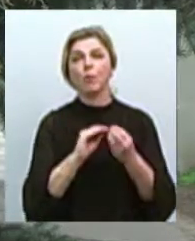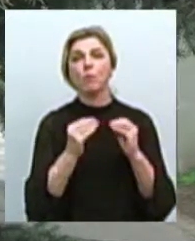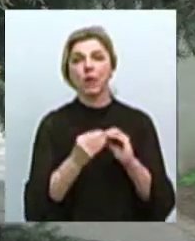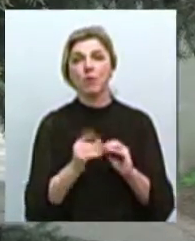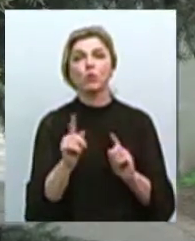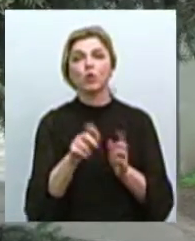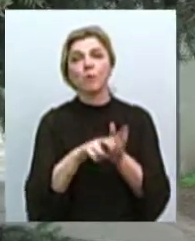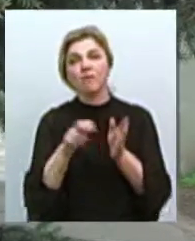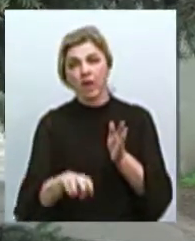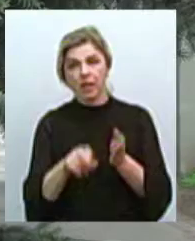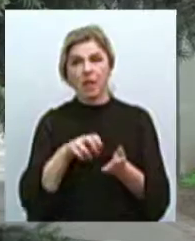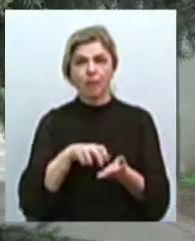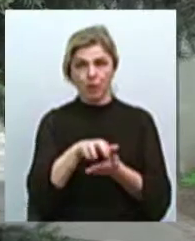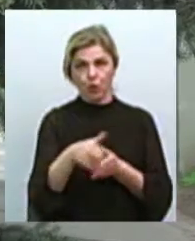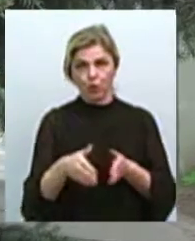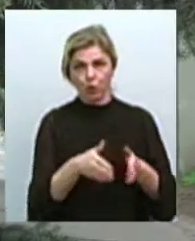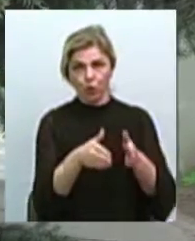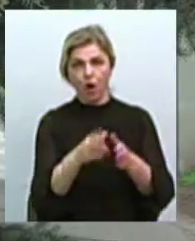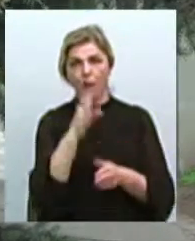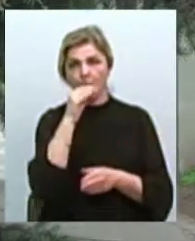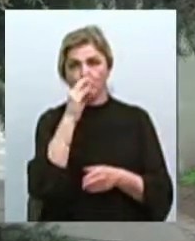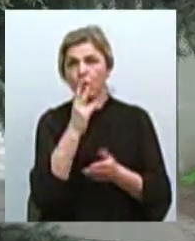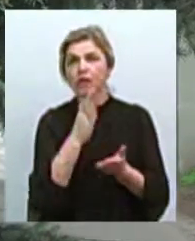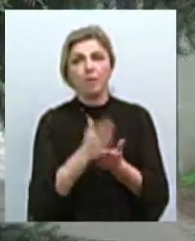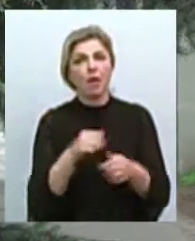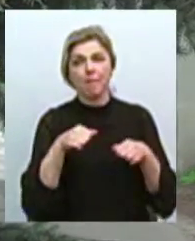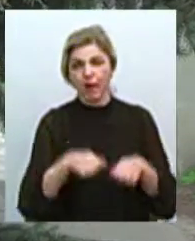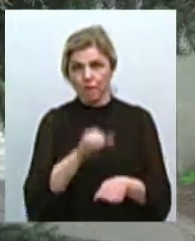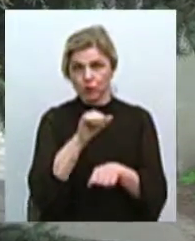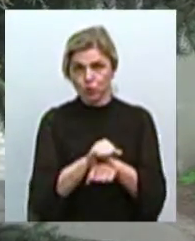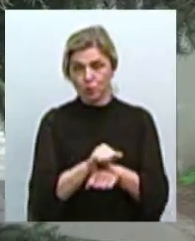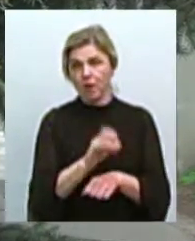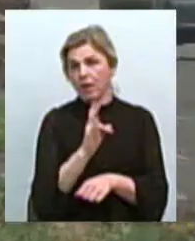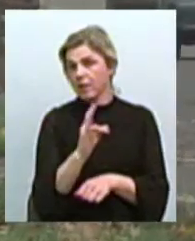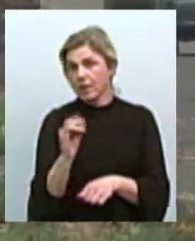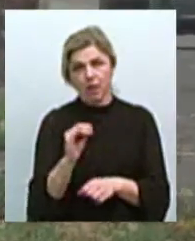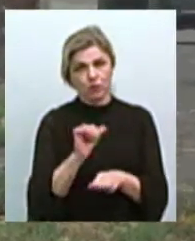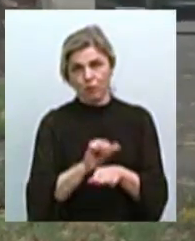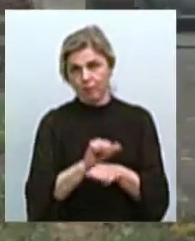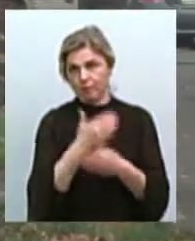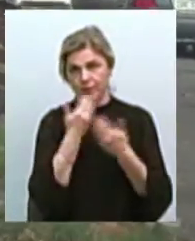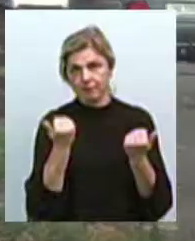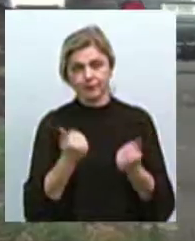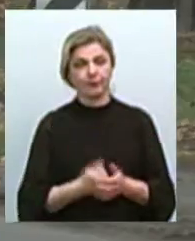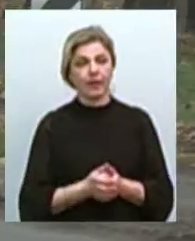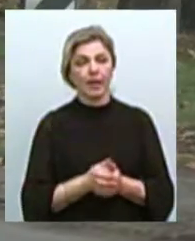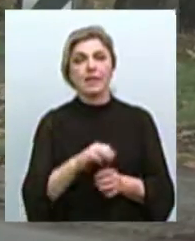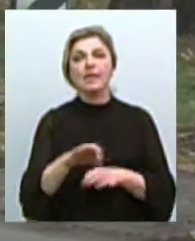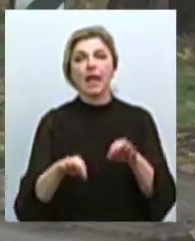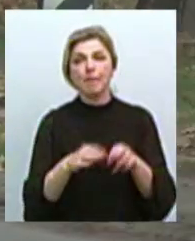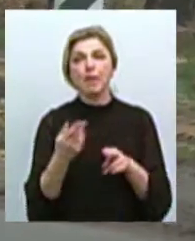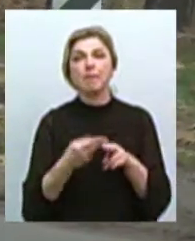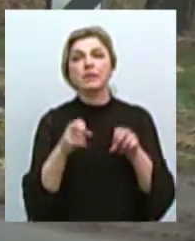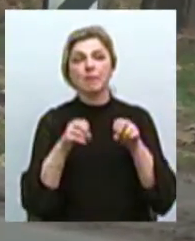там зійти і перейти дорогу. Маршрутки не мають права там зупинятися. І не зупиняються. Схему безпеки дорожнього руху на цій ділянці